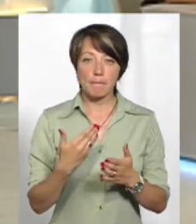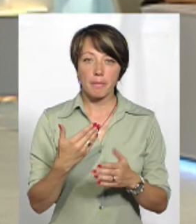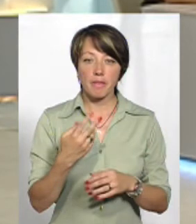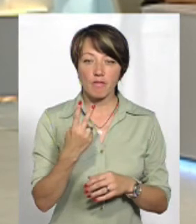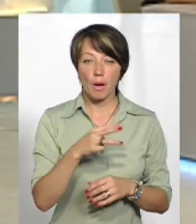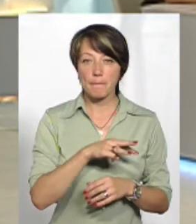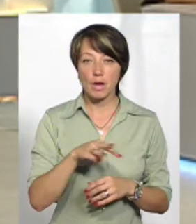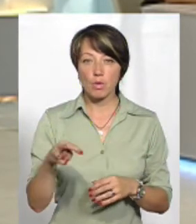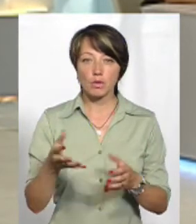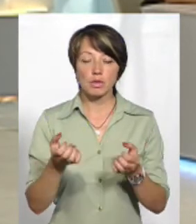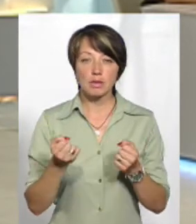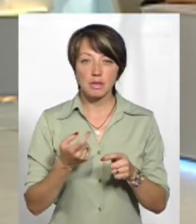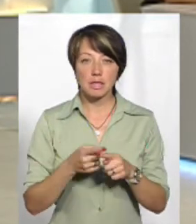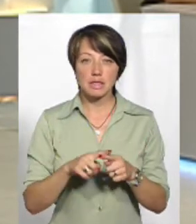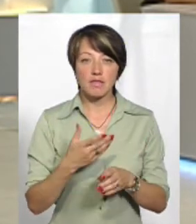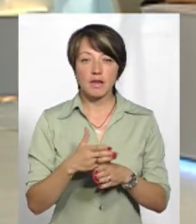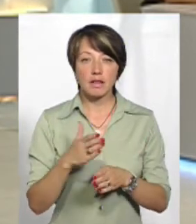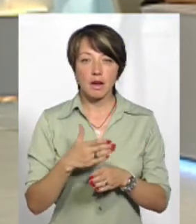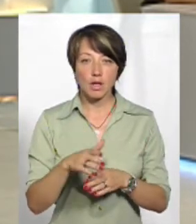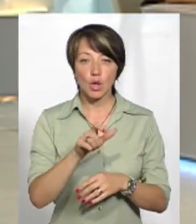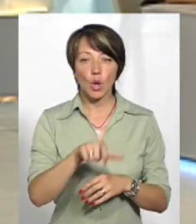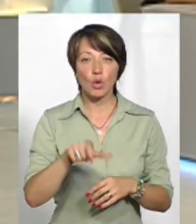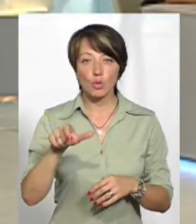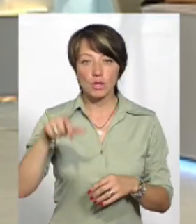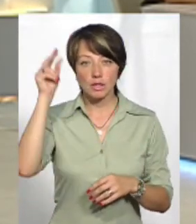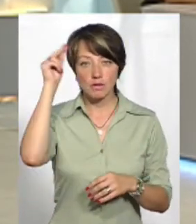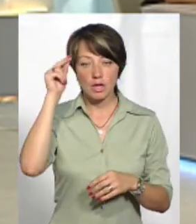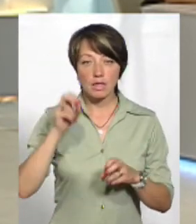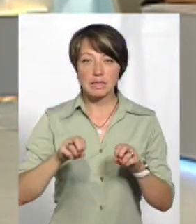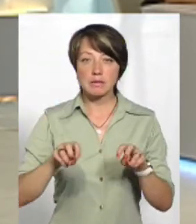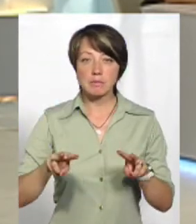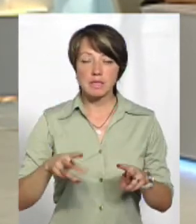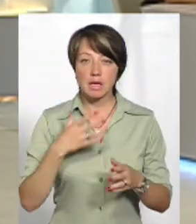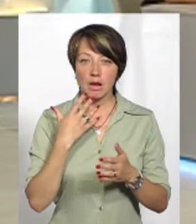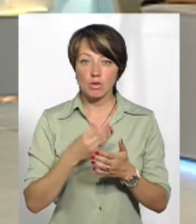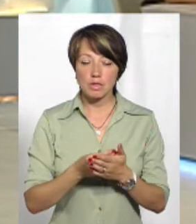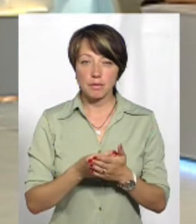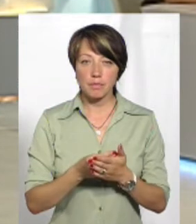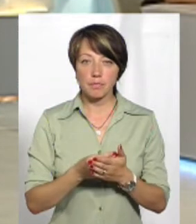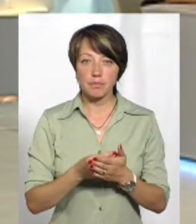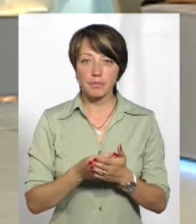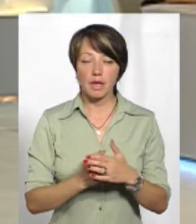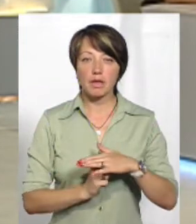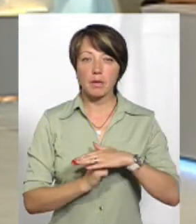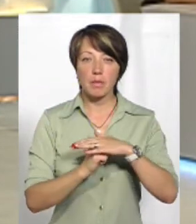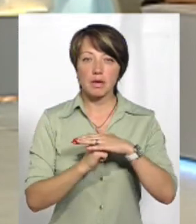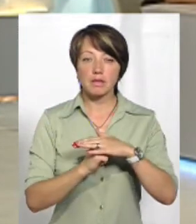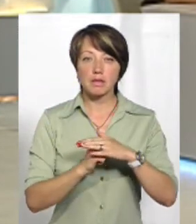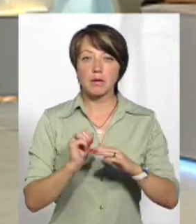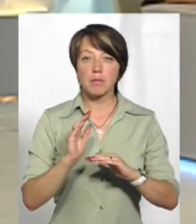-мінус 2 мільйона отримуємо на ці витрати. Люди навчаються спеціальностям, це на базі